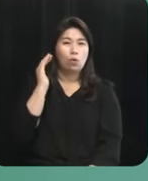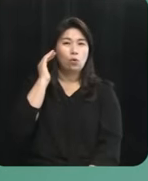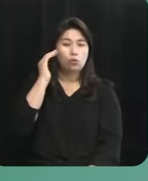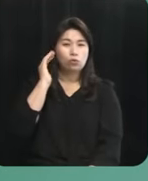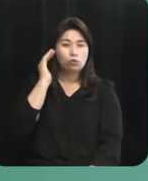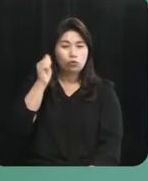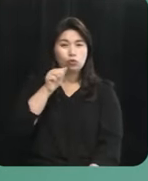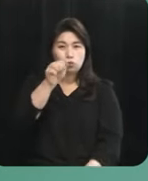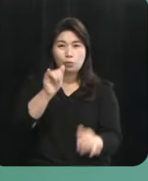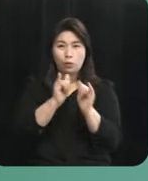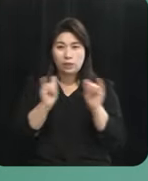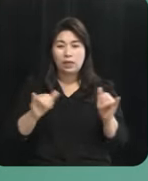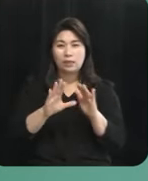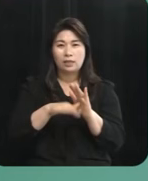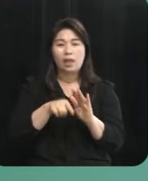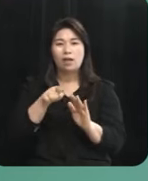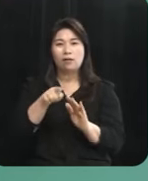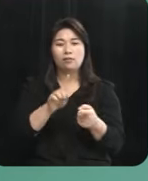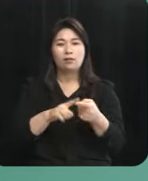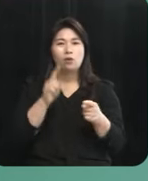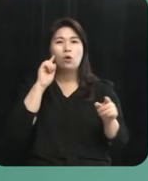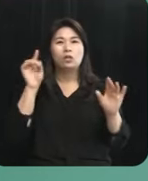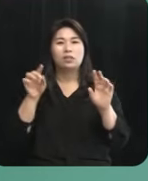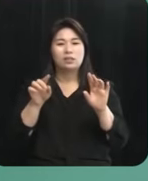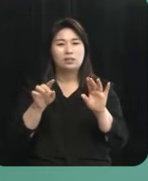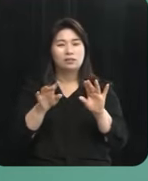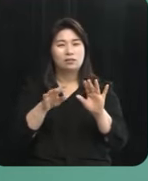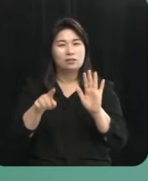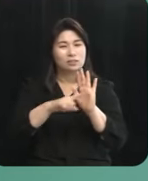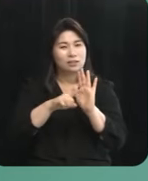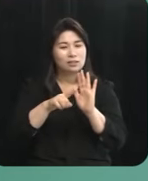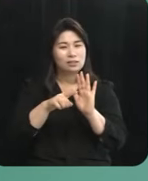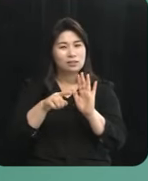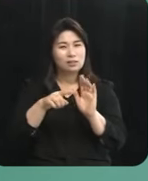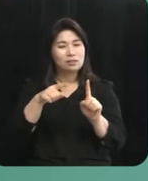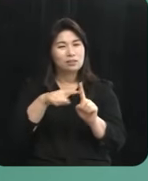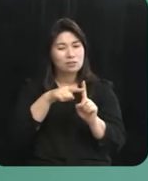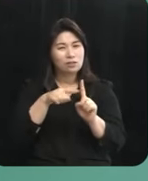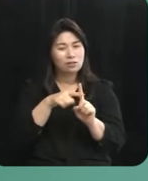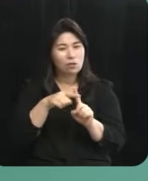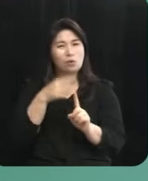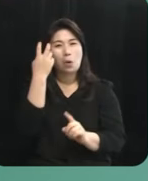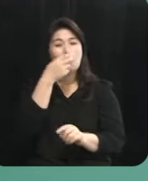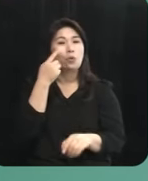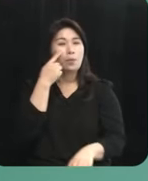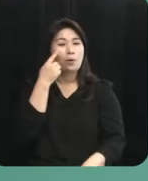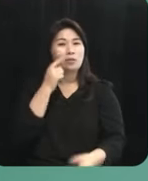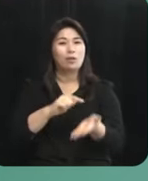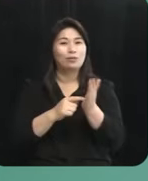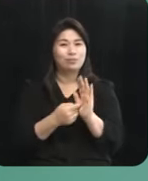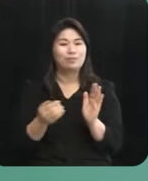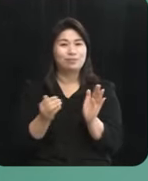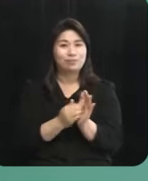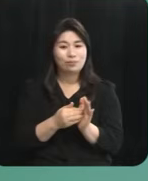시기에 이것에 긍정적인 검토를 하겠다라고 입장을 밝히셨던 과정이 있었습니다 그리고